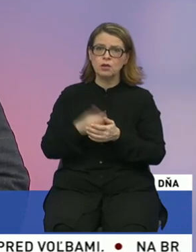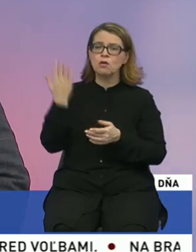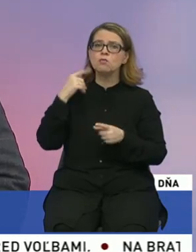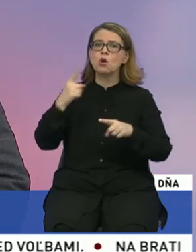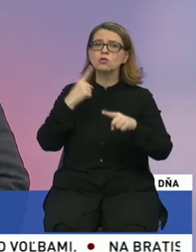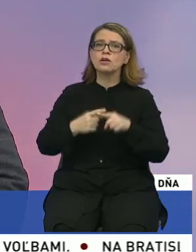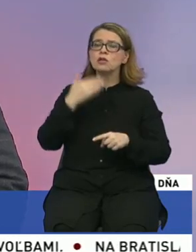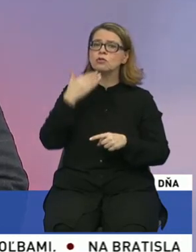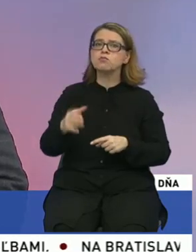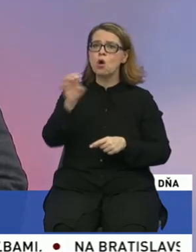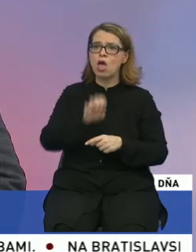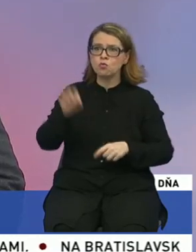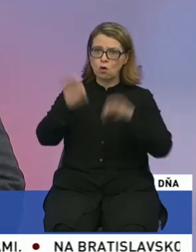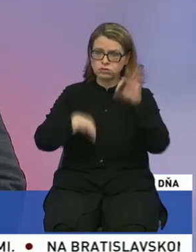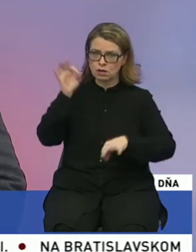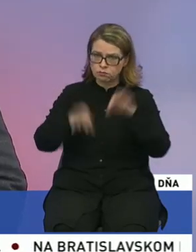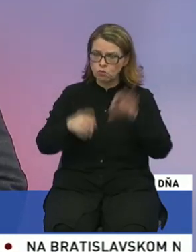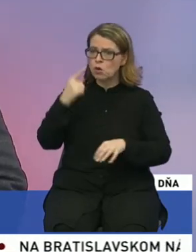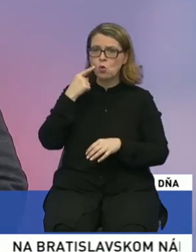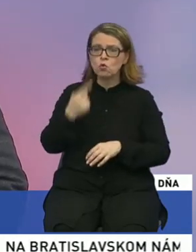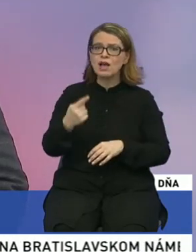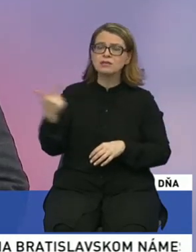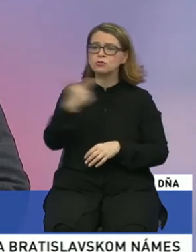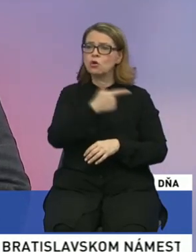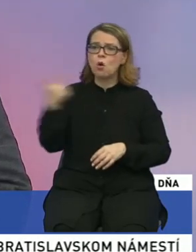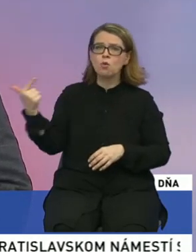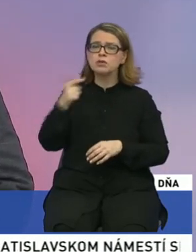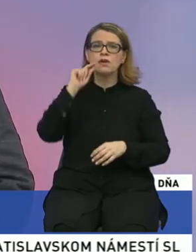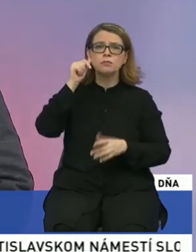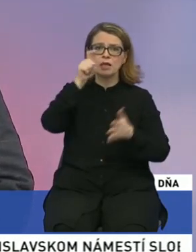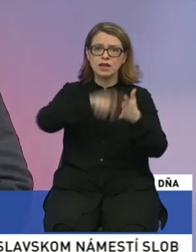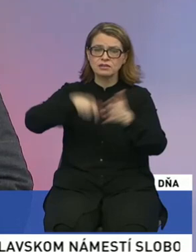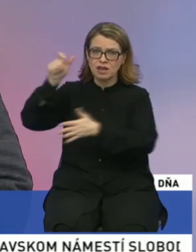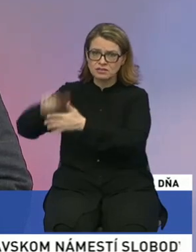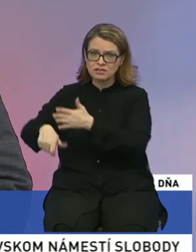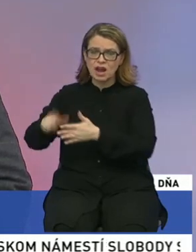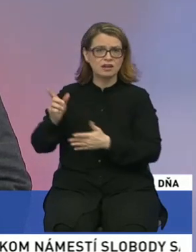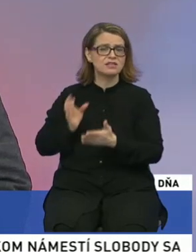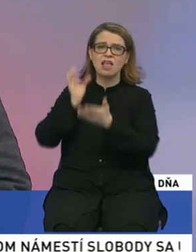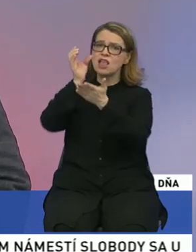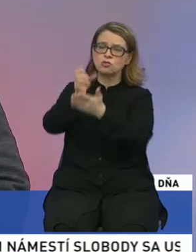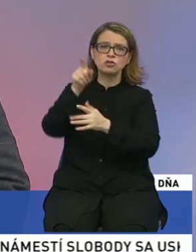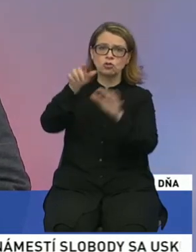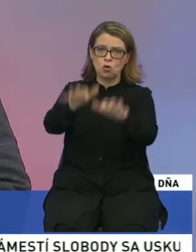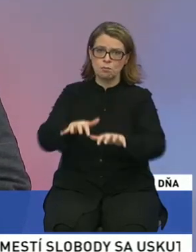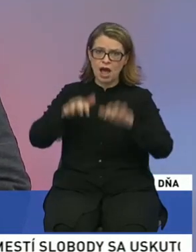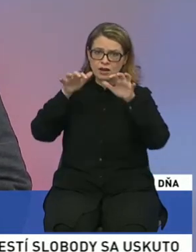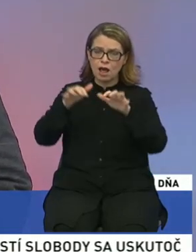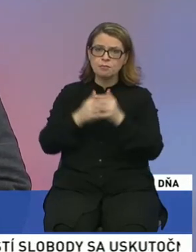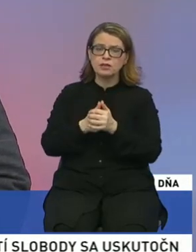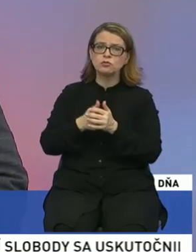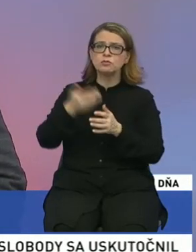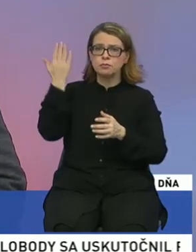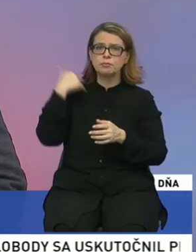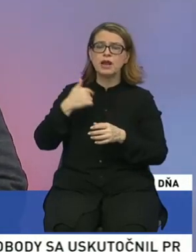po európskych voľbách, keď sa ukázalo, že obidve maďarské strany sa nedostali do parlamentu. Predtým sme mali dvoch po